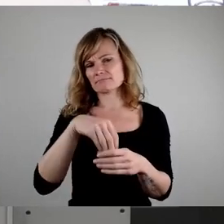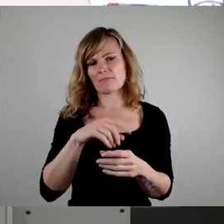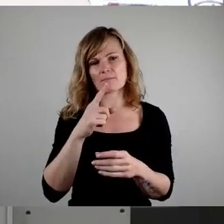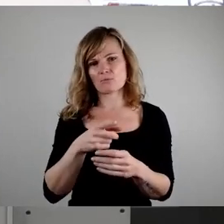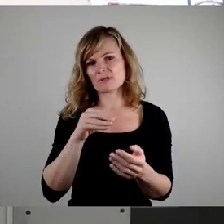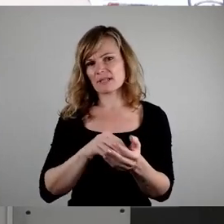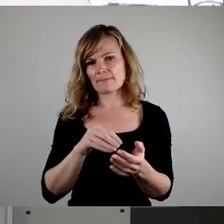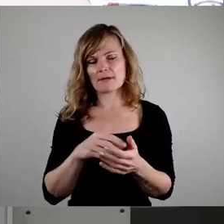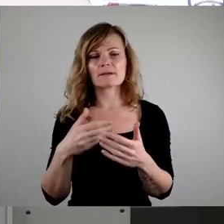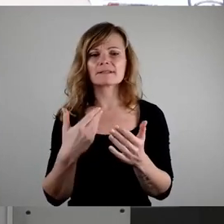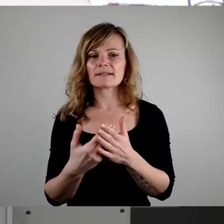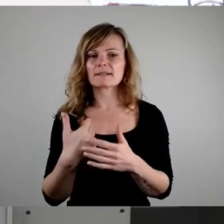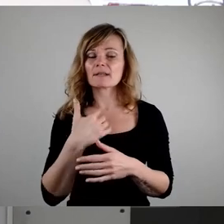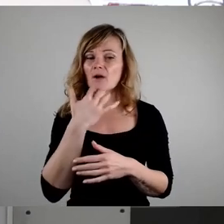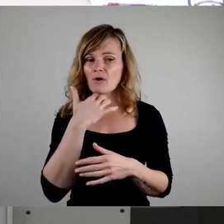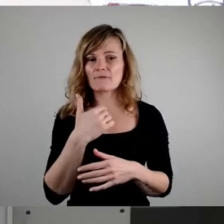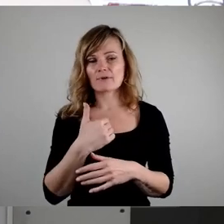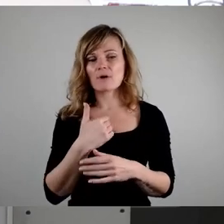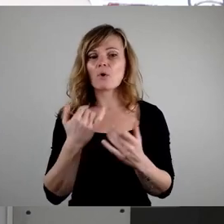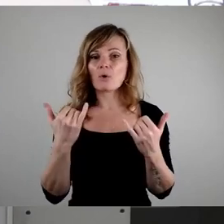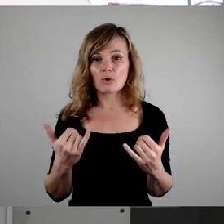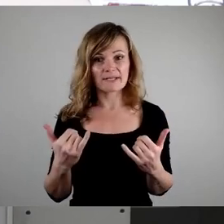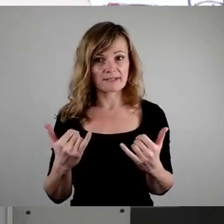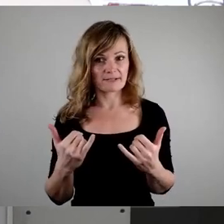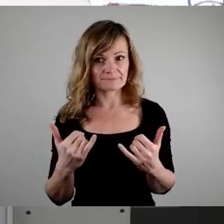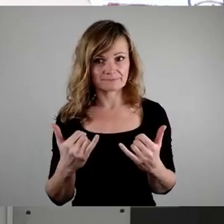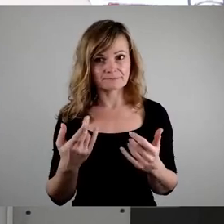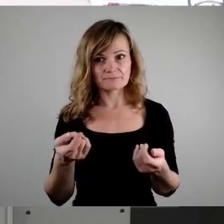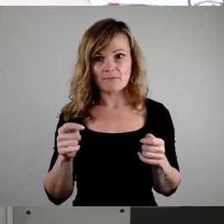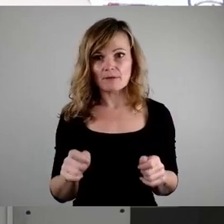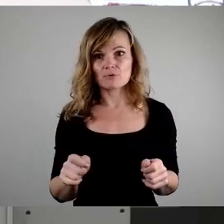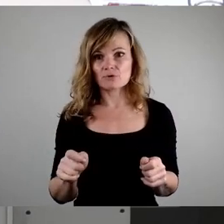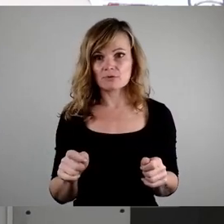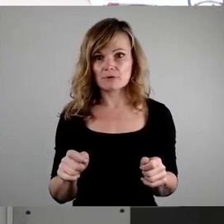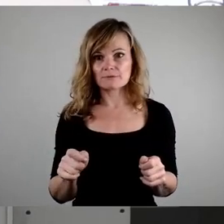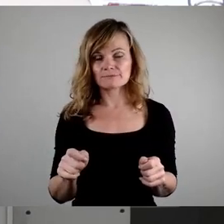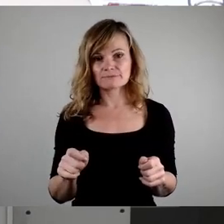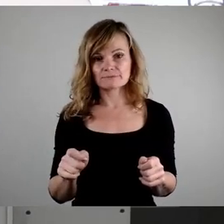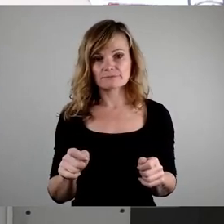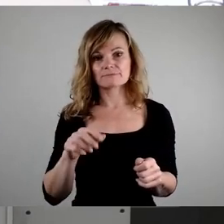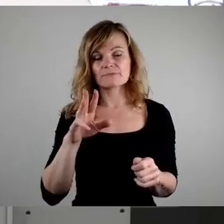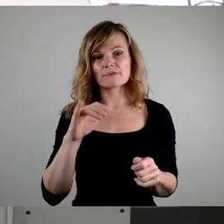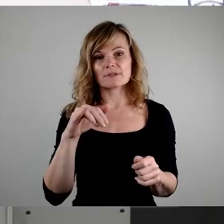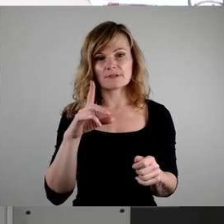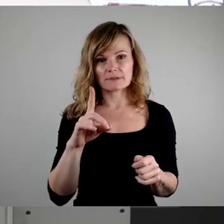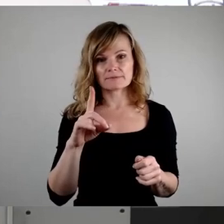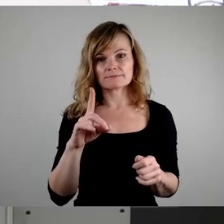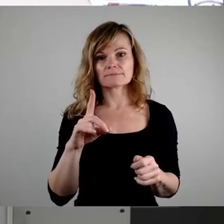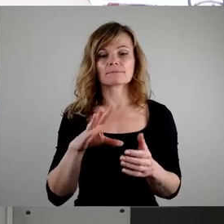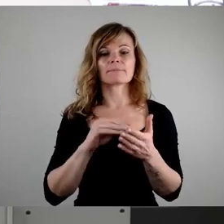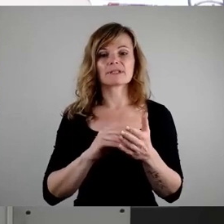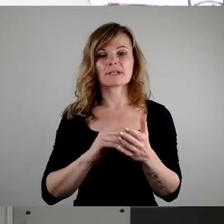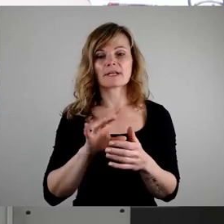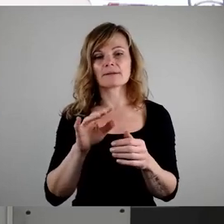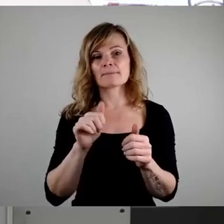hoffe ich auch sehr, dass wir heute den Beschluss treffen, dass die WED Mieterinnenbeiräte einrichtet